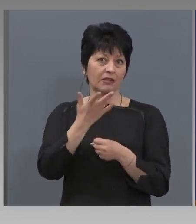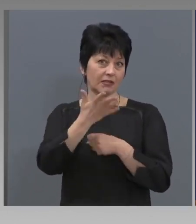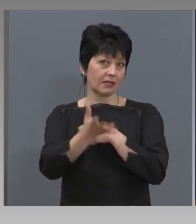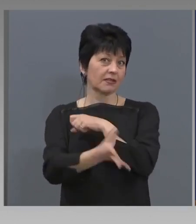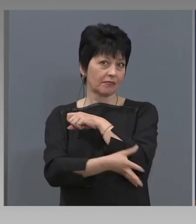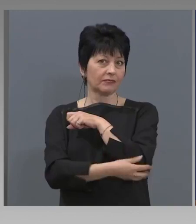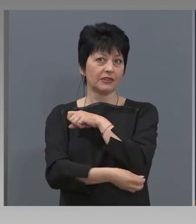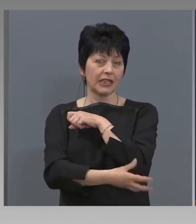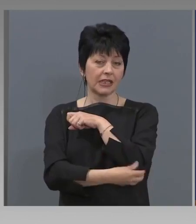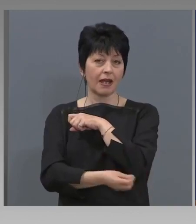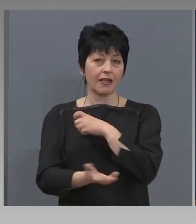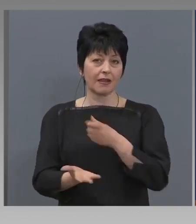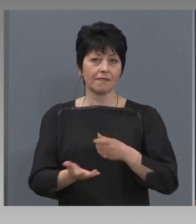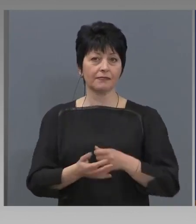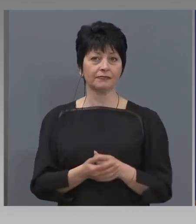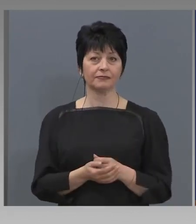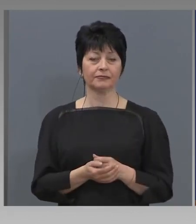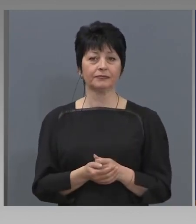Огромната част.